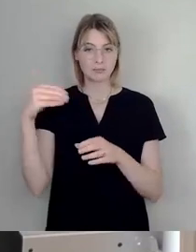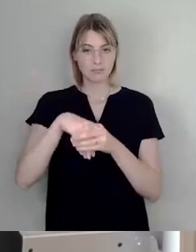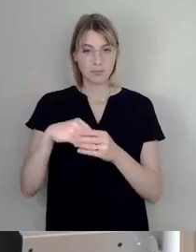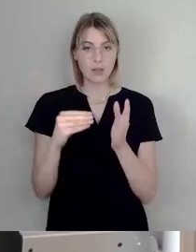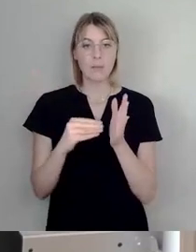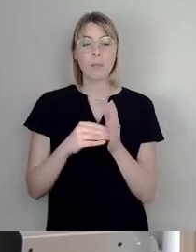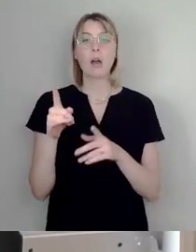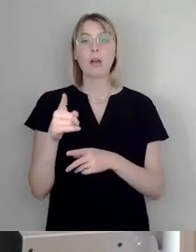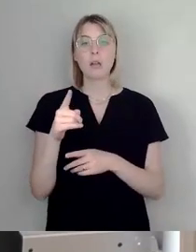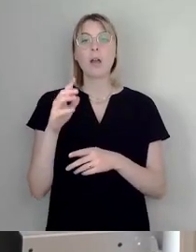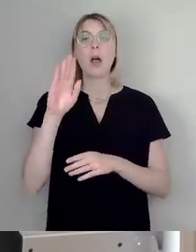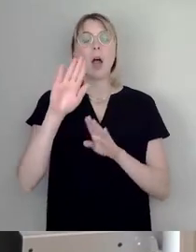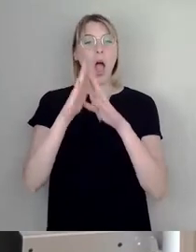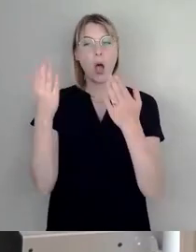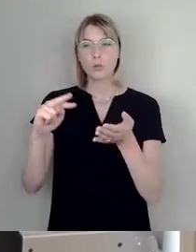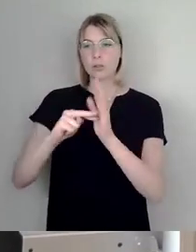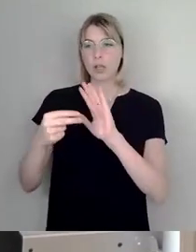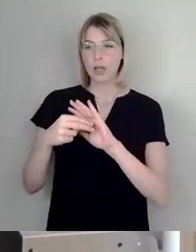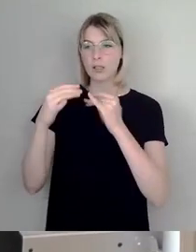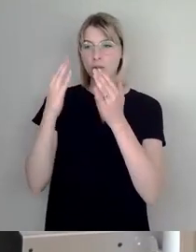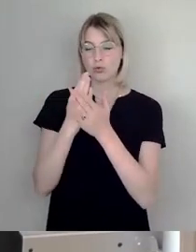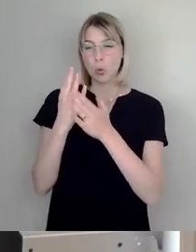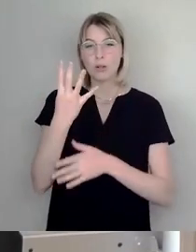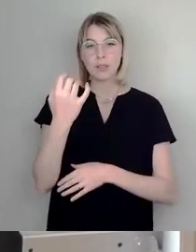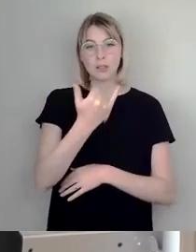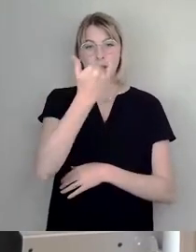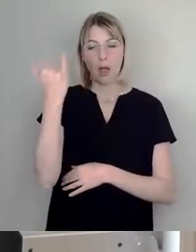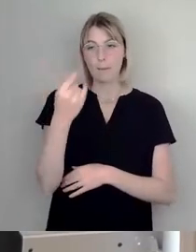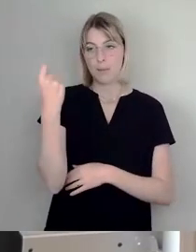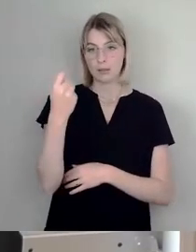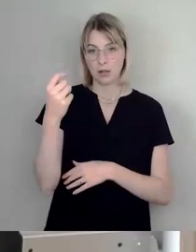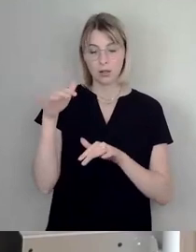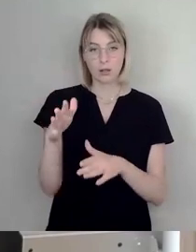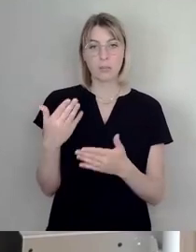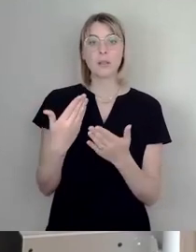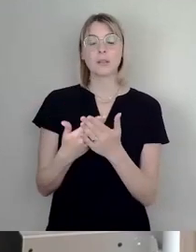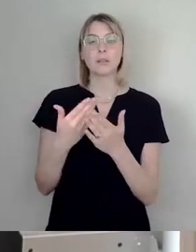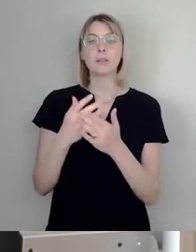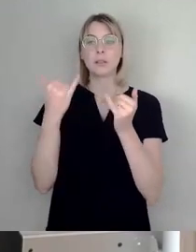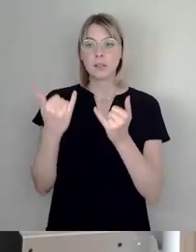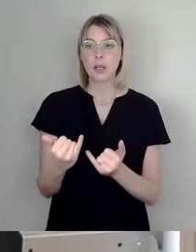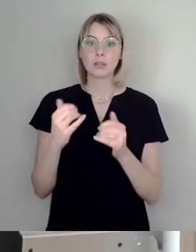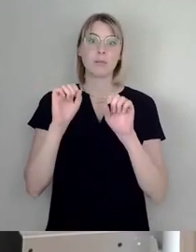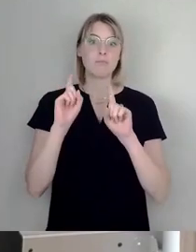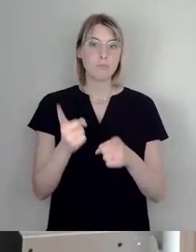Haustechnik betrifft, sind 40 Jahre jetzt in Betrieb und da ist eine Immobilie reif für die erste Sanierung, eine Wohnimmobilie.